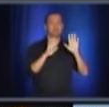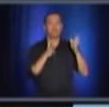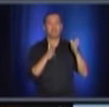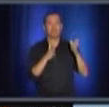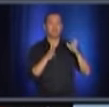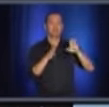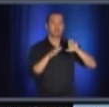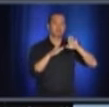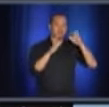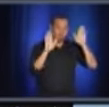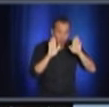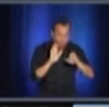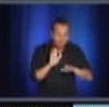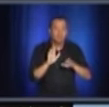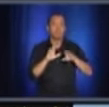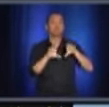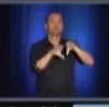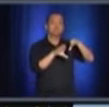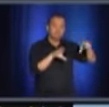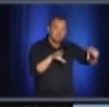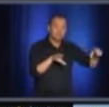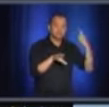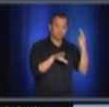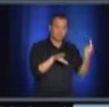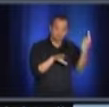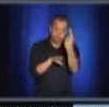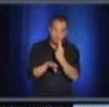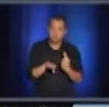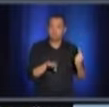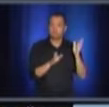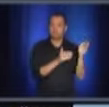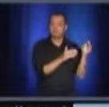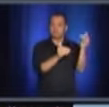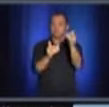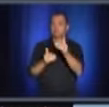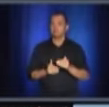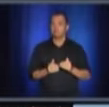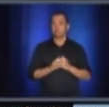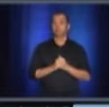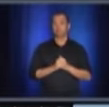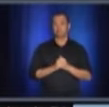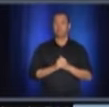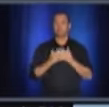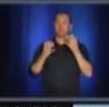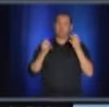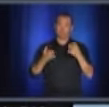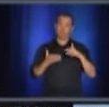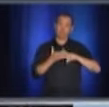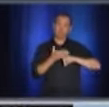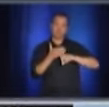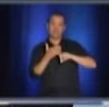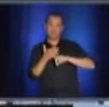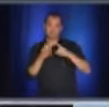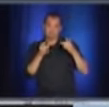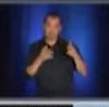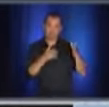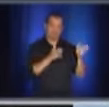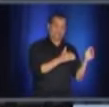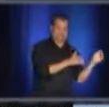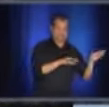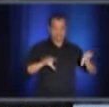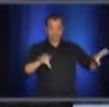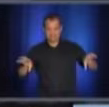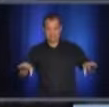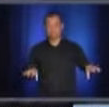d'avoir des solutions pendant que l'on fait la rénovation de nos hôpitaux. Je pense que ça résume la question de